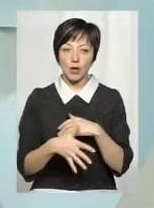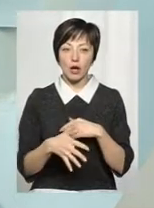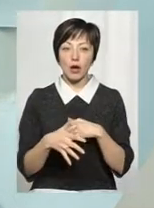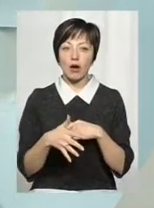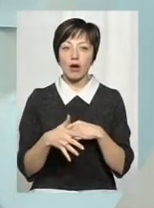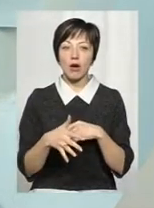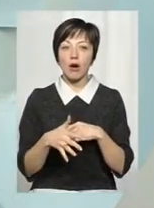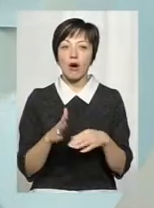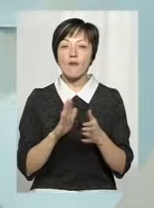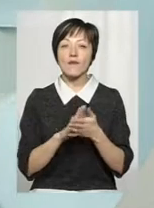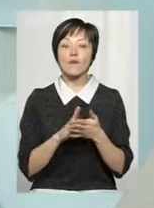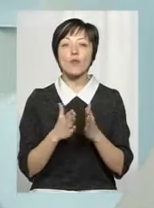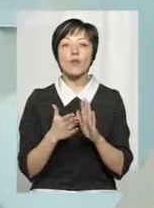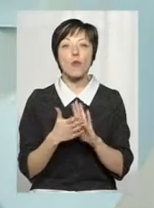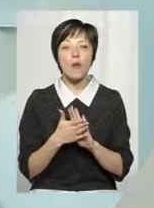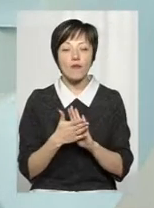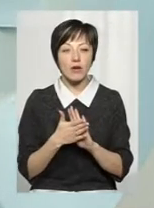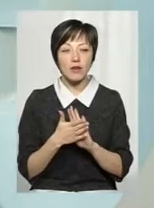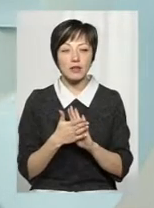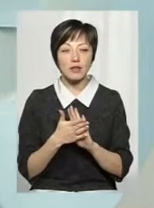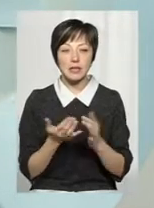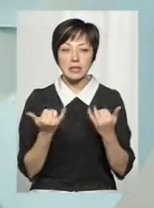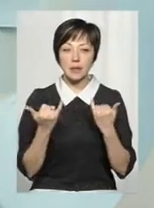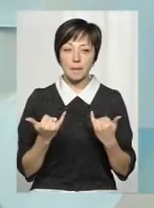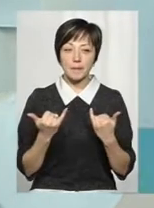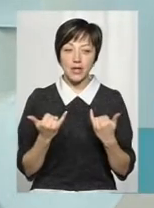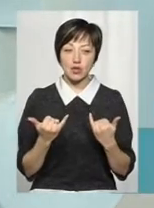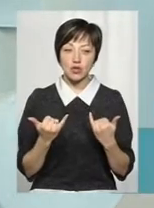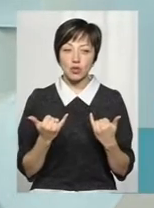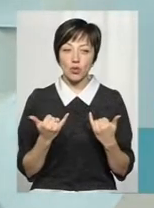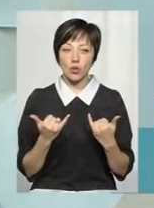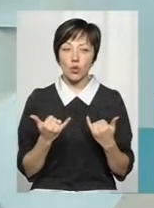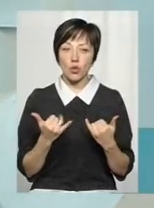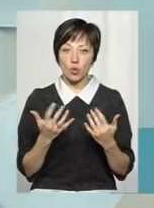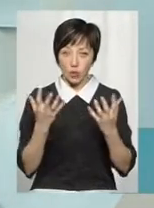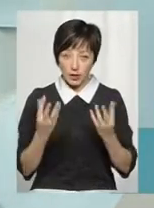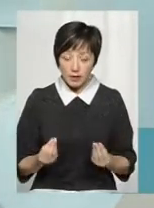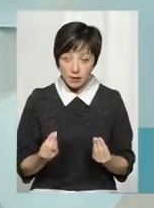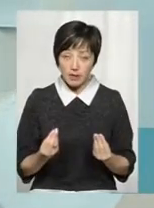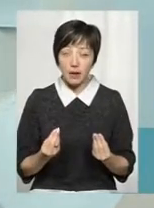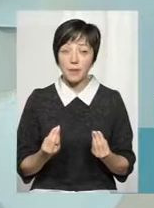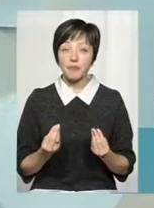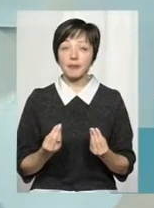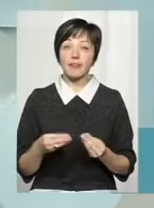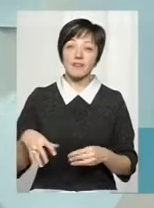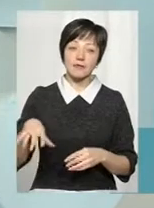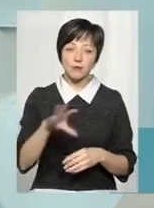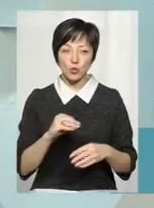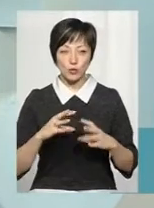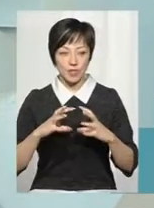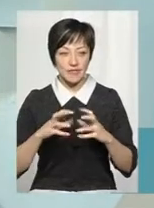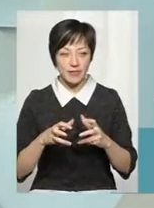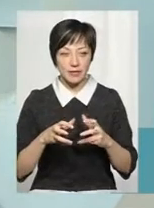одне – в умовах теперішнього сьогодення в усьому світі